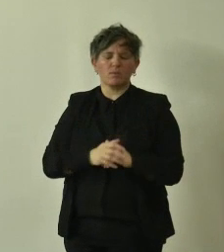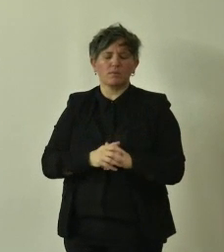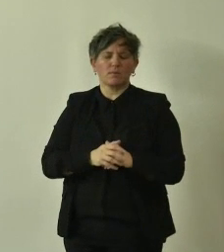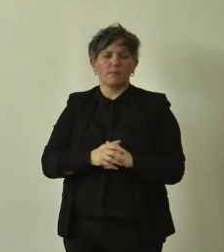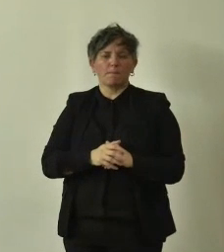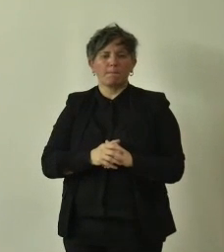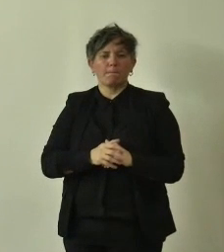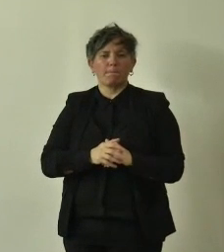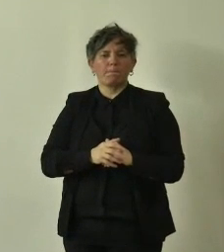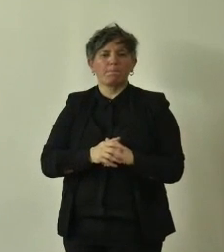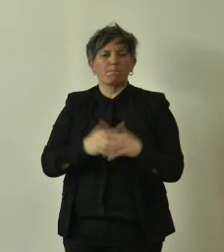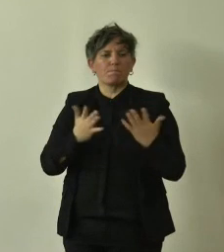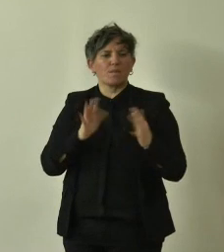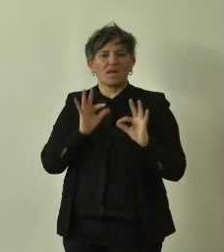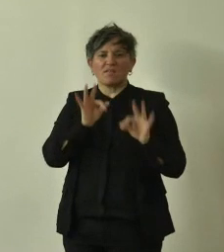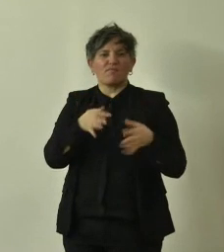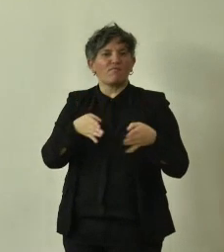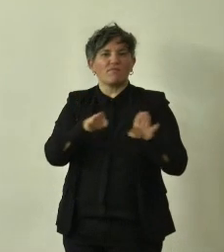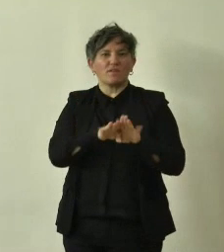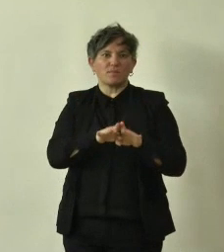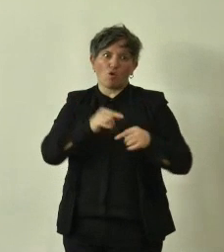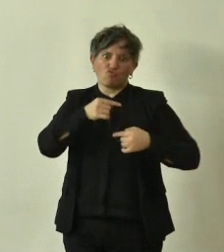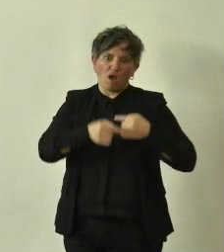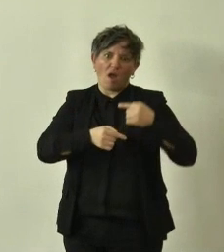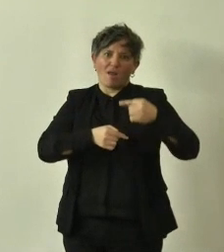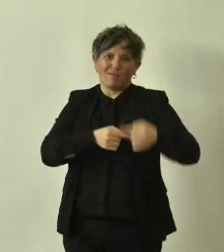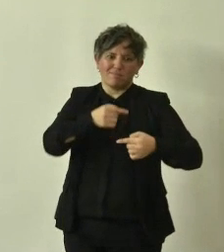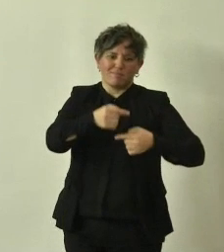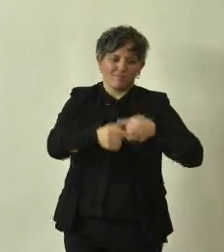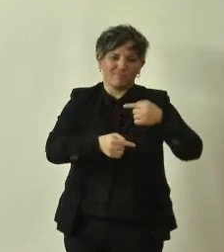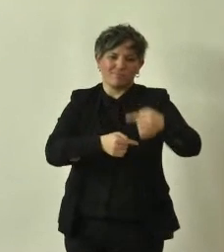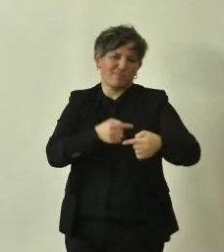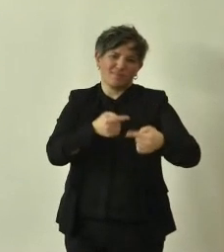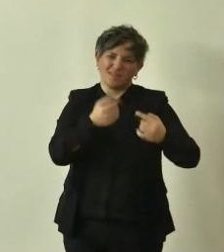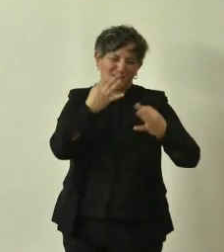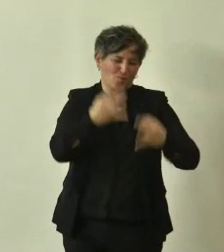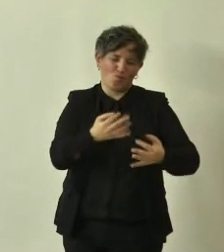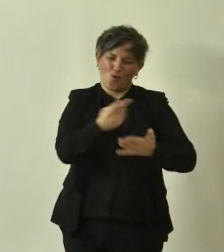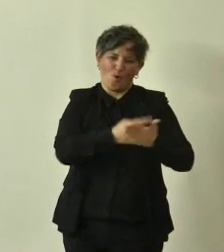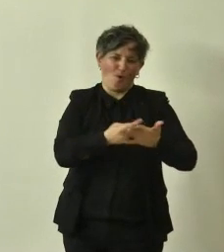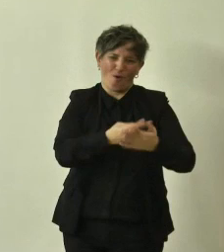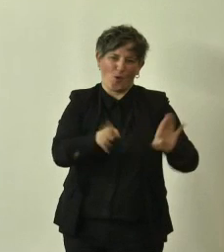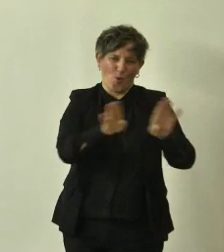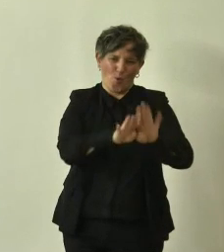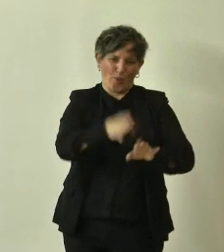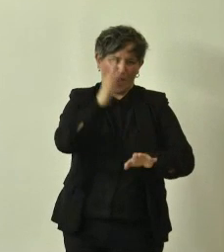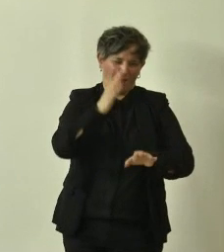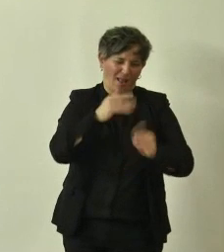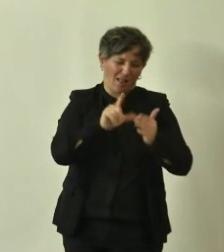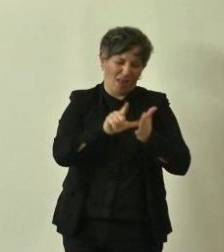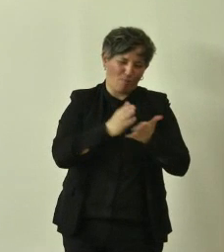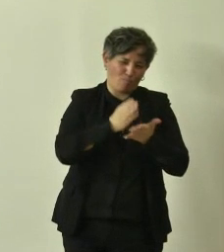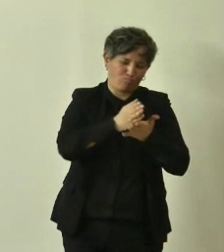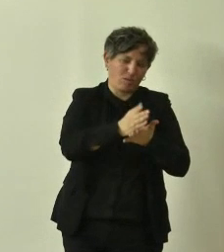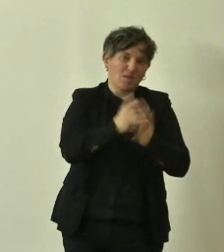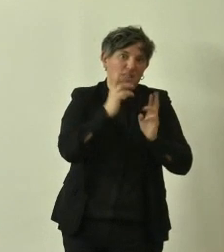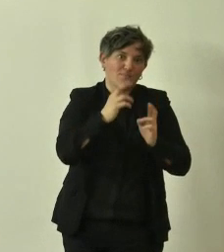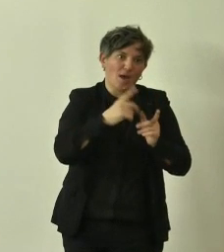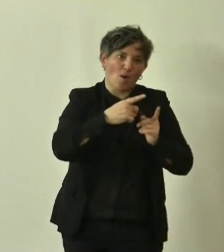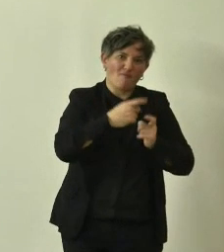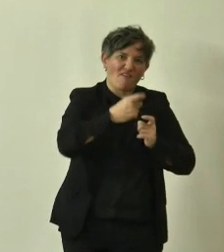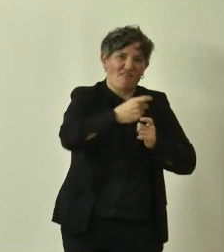arriverà a compimento fra generazioni e generazioni di uomini speriamo che ci sia una continuità